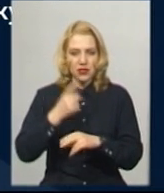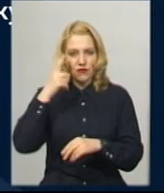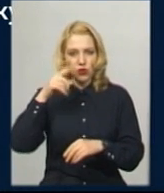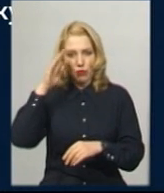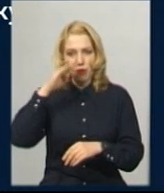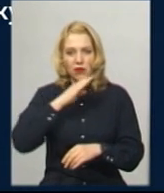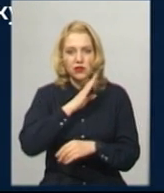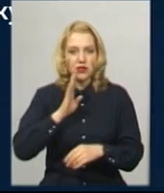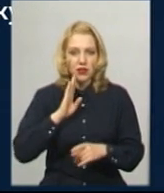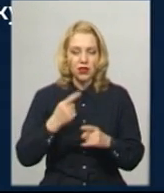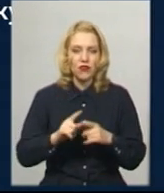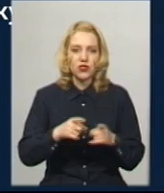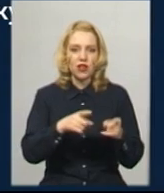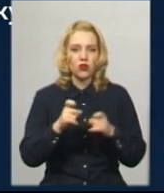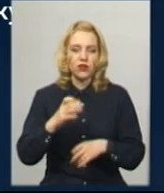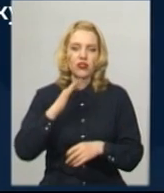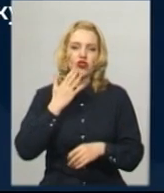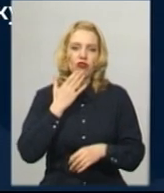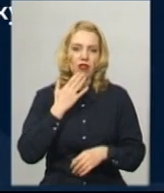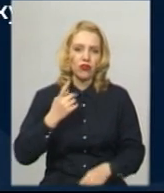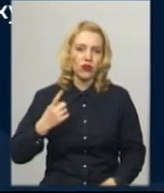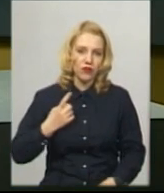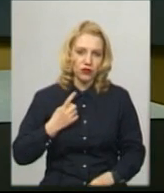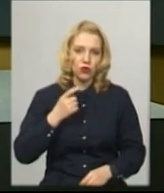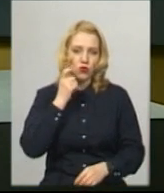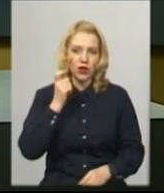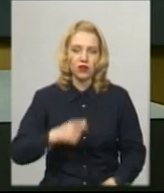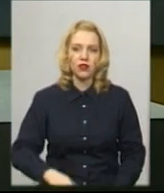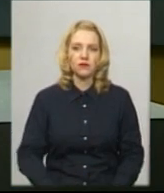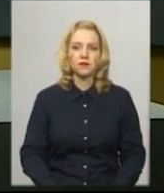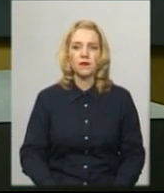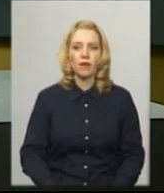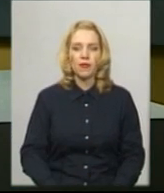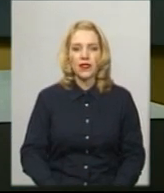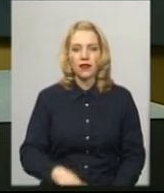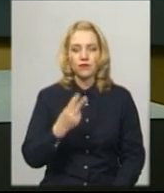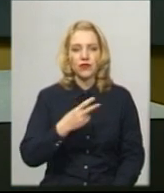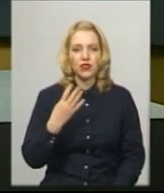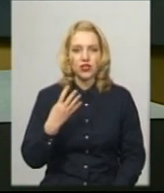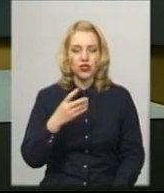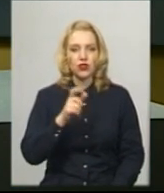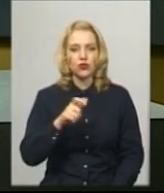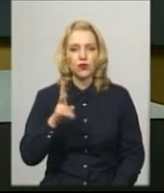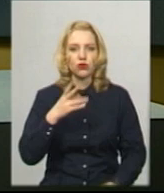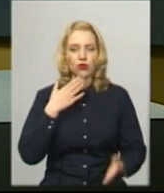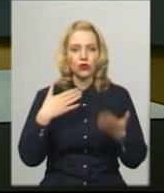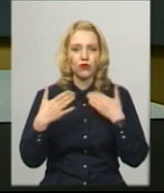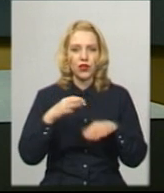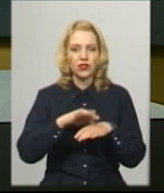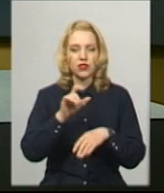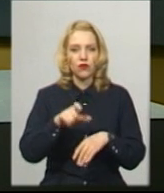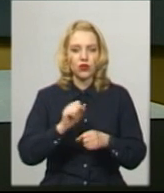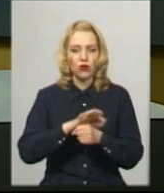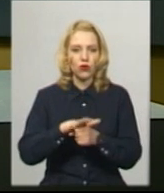у місті із залученням Національної гвардії України. 24 особи, які контактували з хворим на